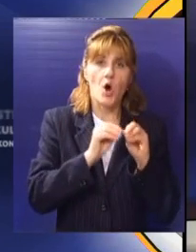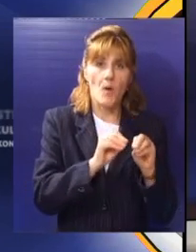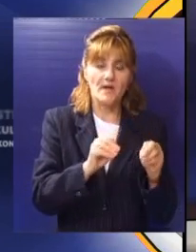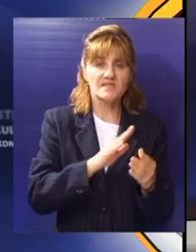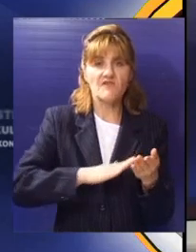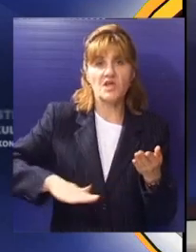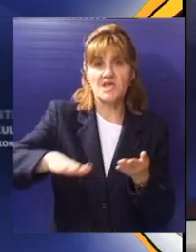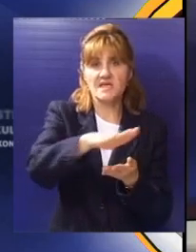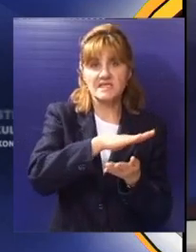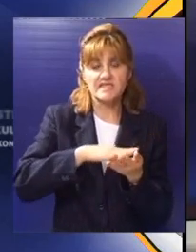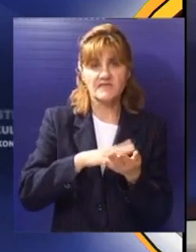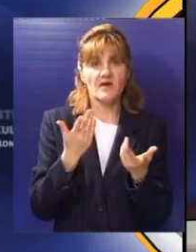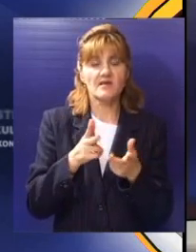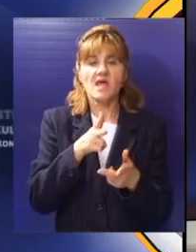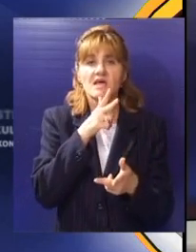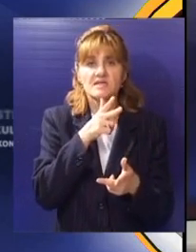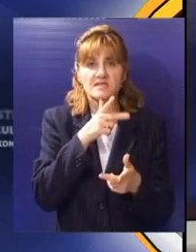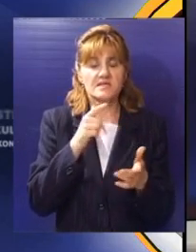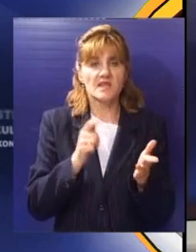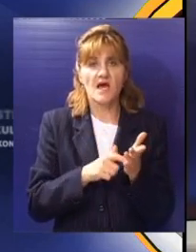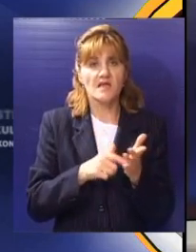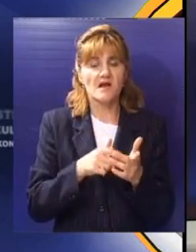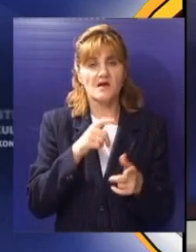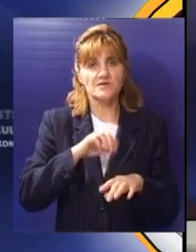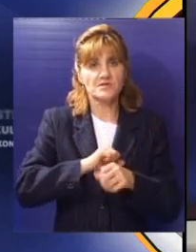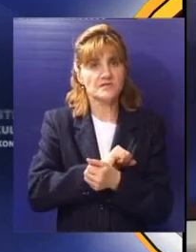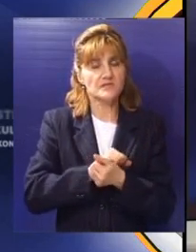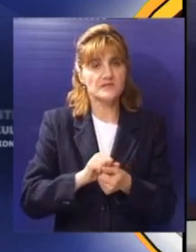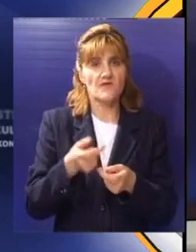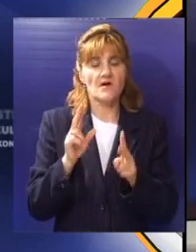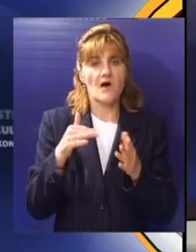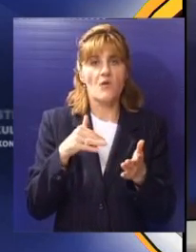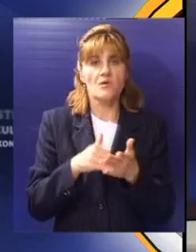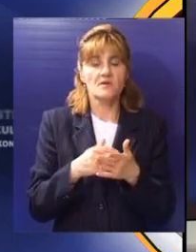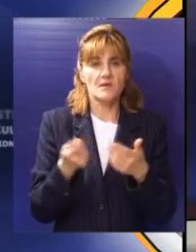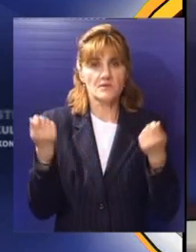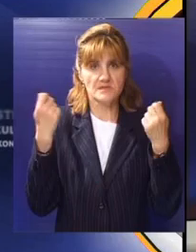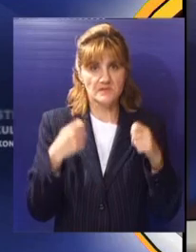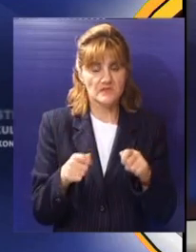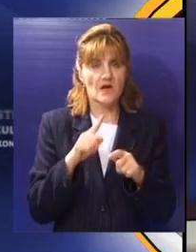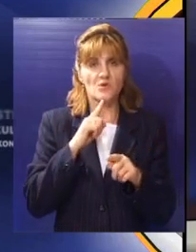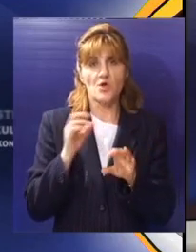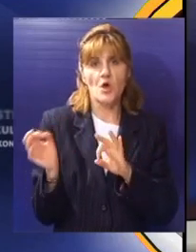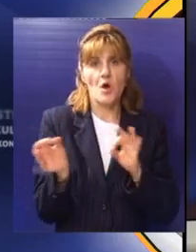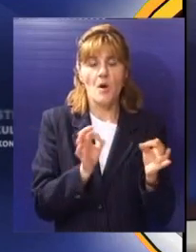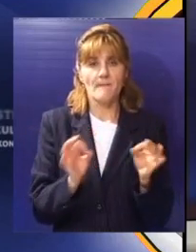za sve, u kojoj učestvuje sindikat učitelja širom sveta, zahtevaće od donosilaca odluka da obezbede prioritet za